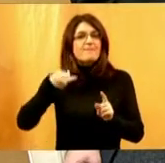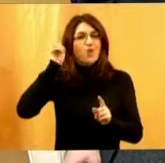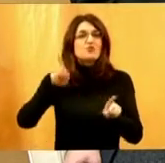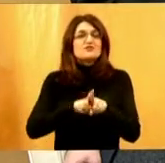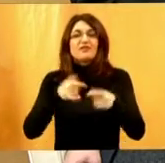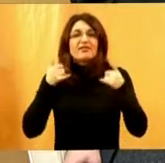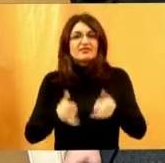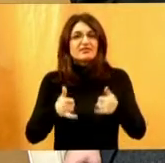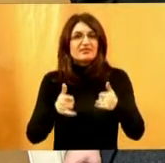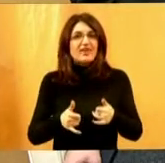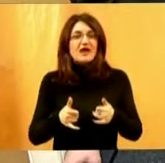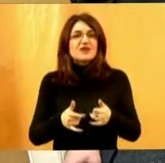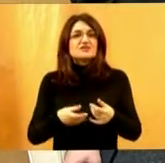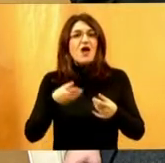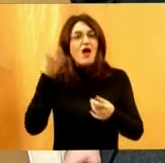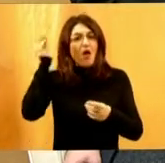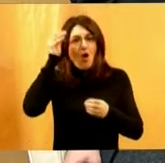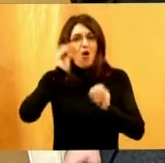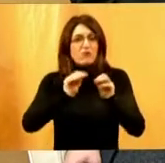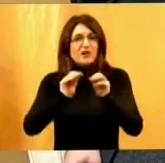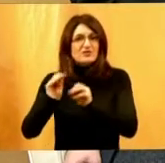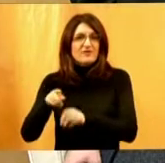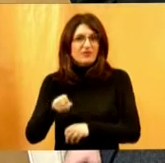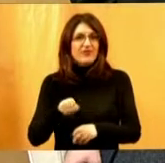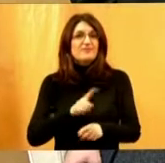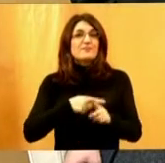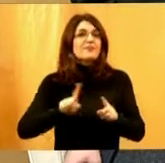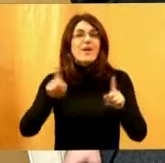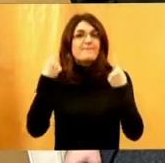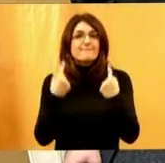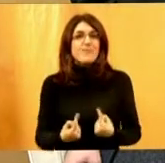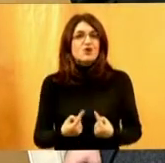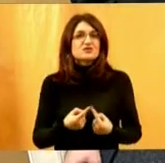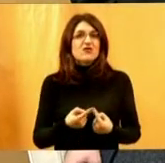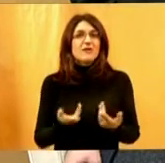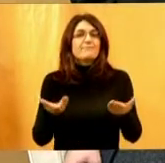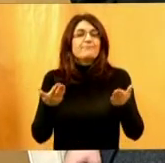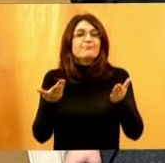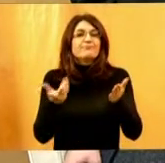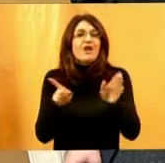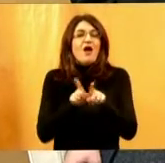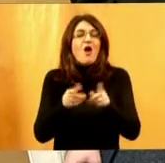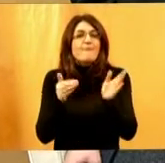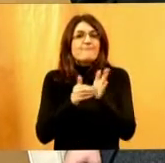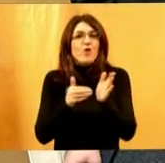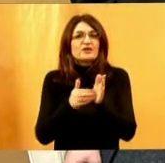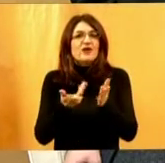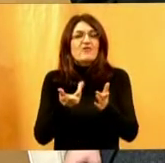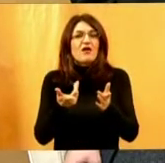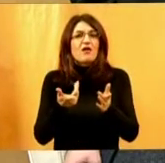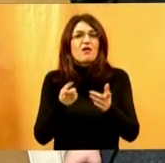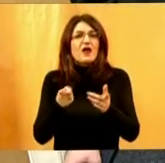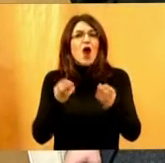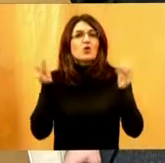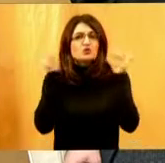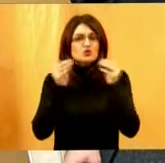danas obrazovati te kadrove jer ne postoje naravno ni potrebe za nekakvim uspostavljanjem